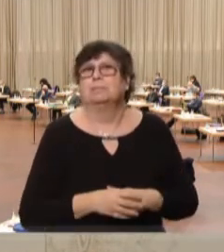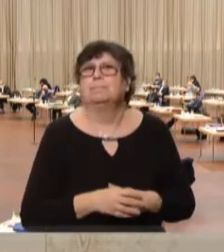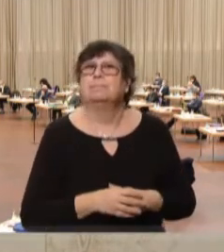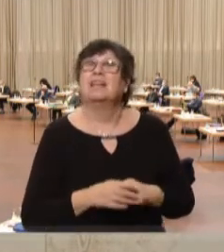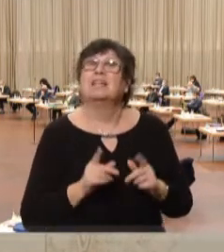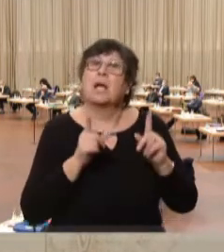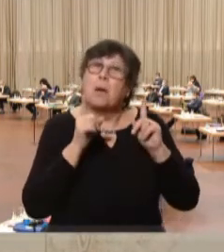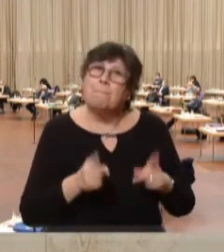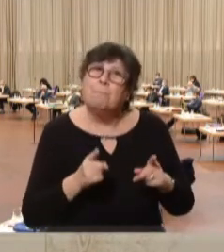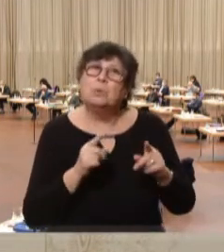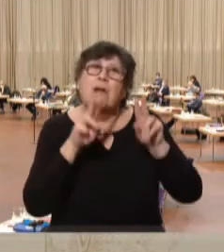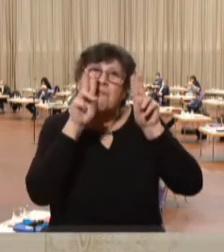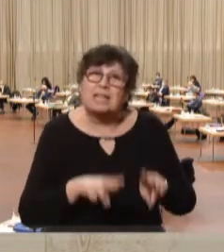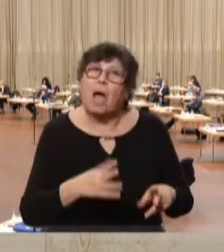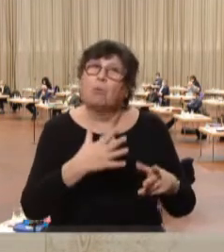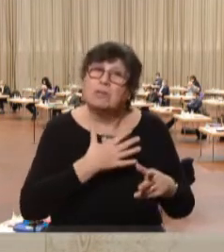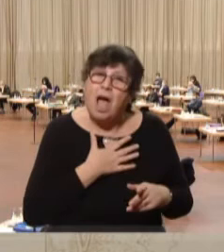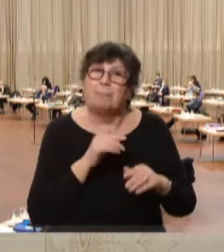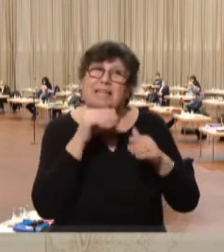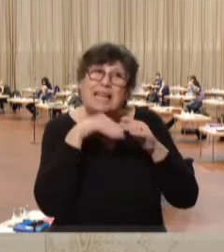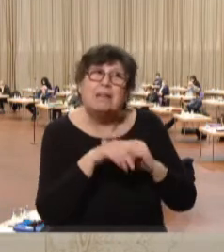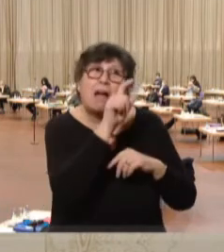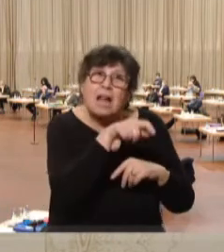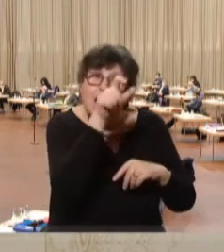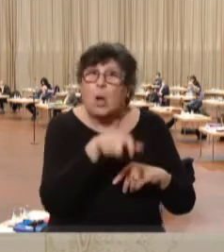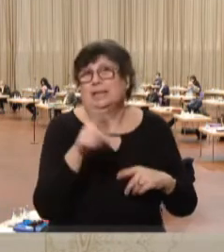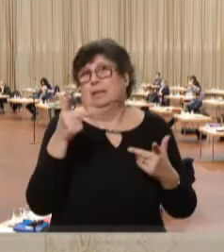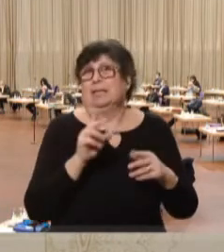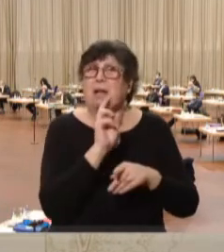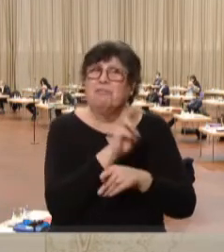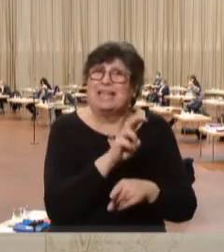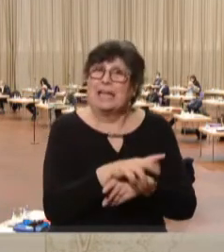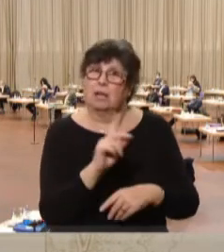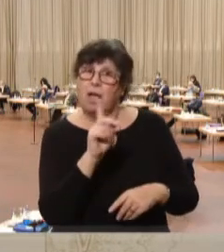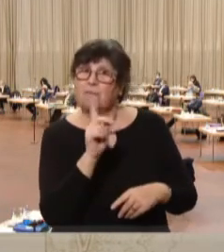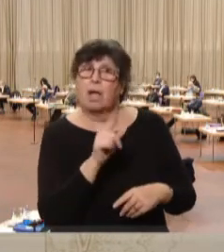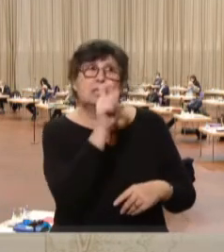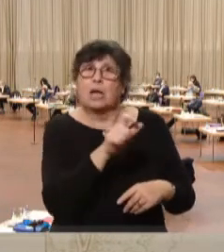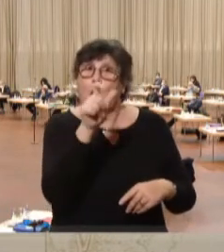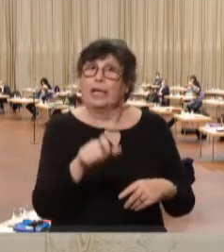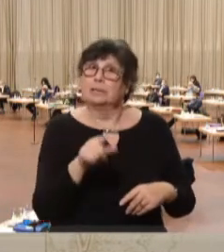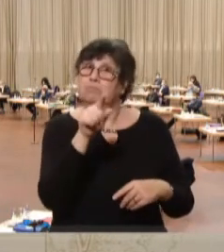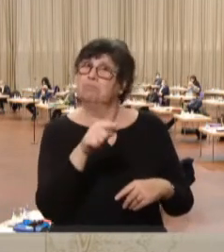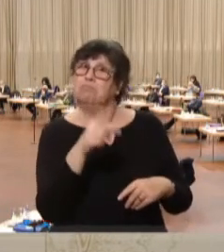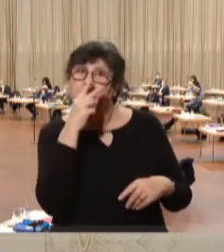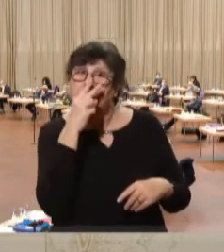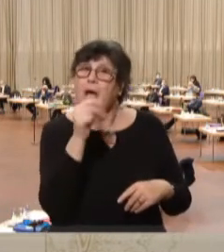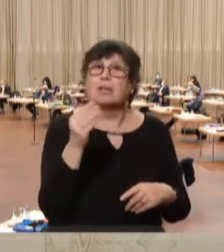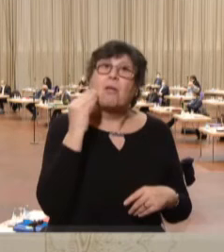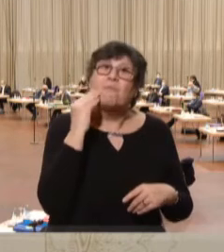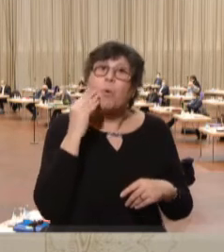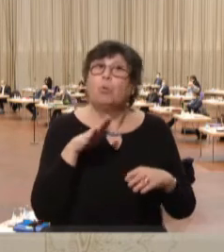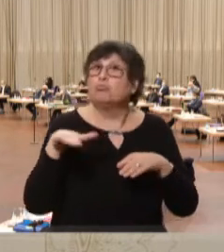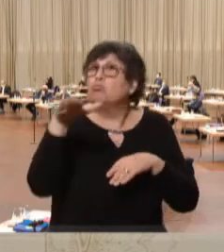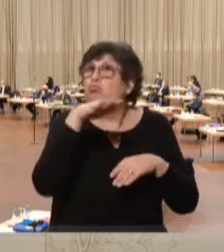Man muss Vertrauen haben in die Leute, die man vertritt. Und wer sind denn diese Leute? Gehen Sie doch mal in ein Wohnviertel, in einem